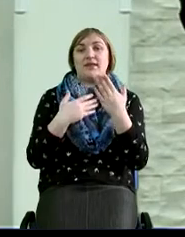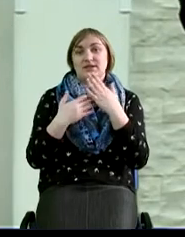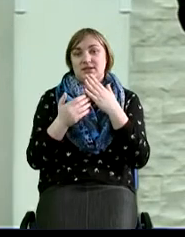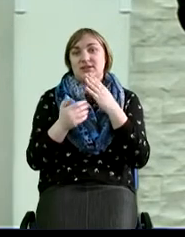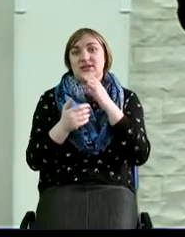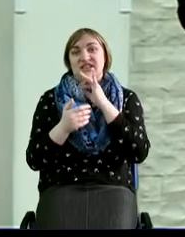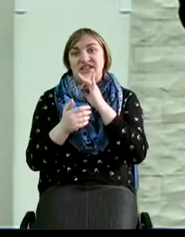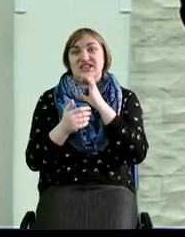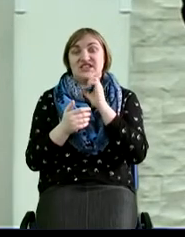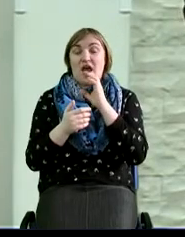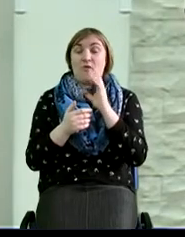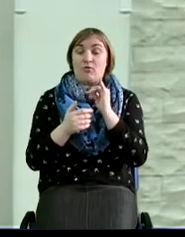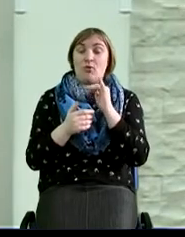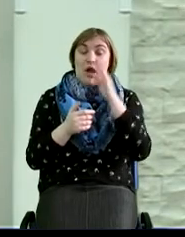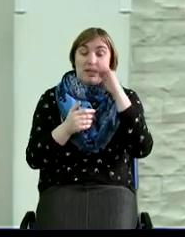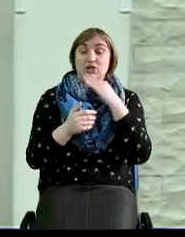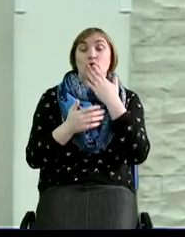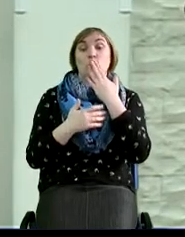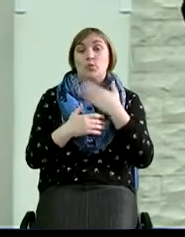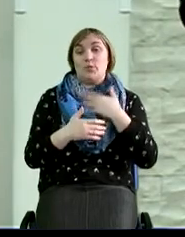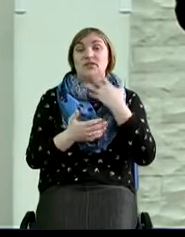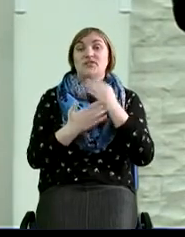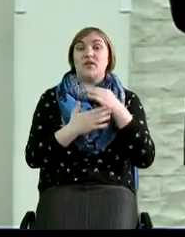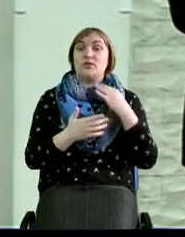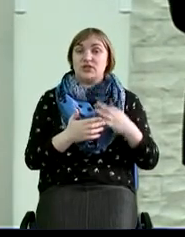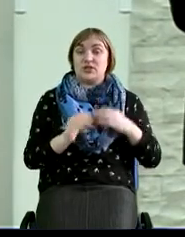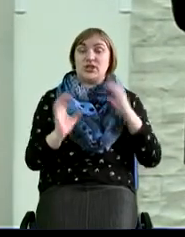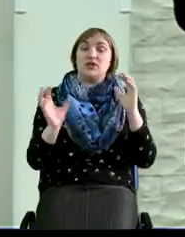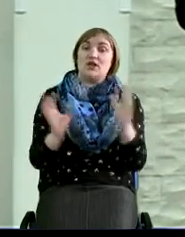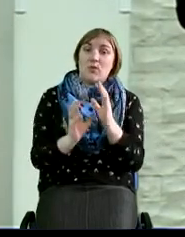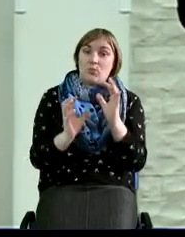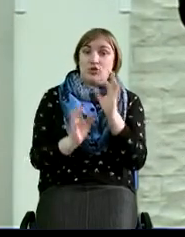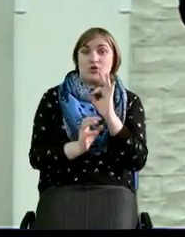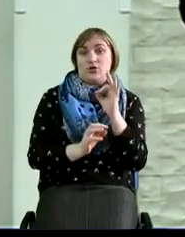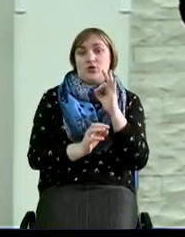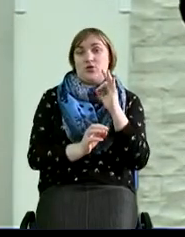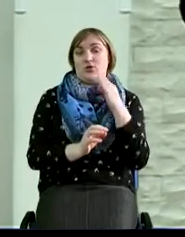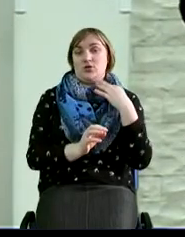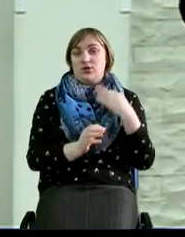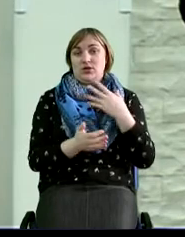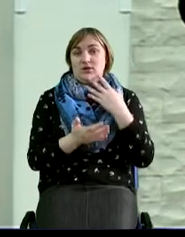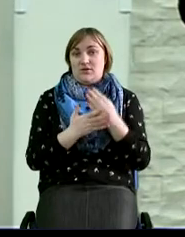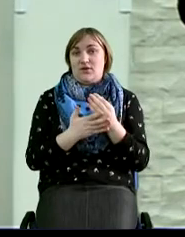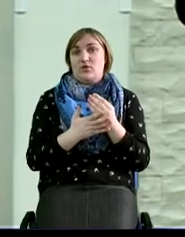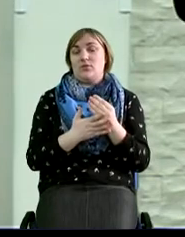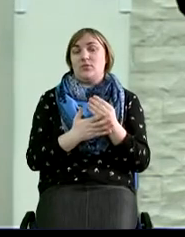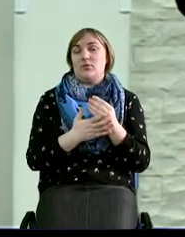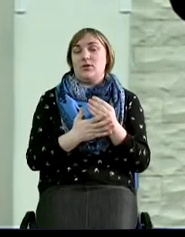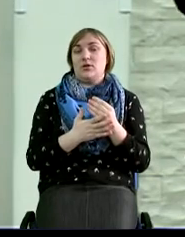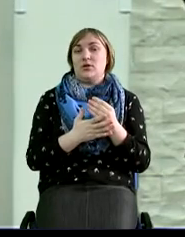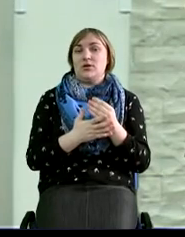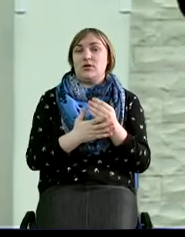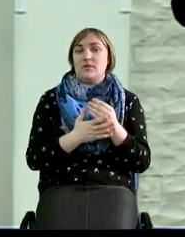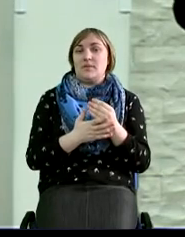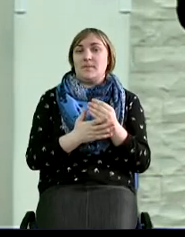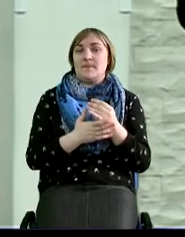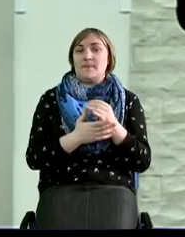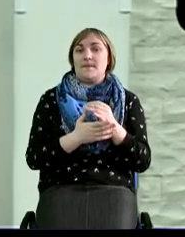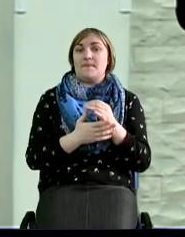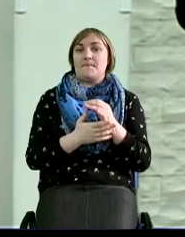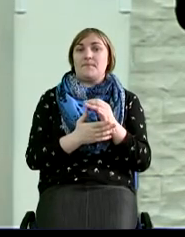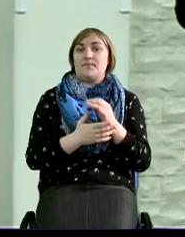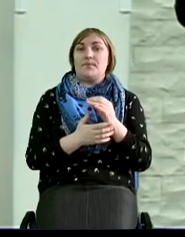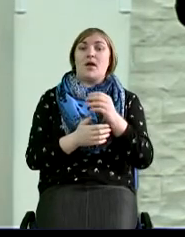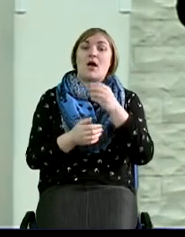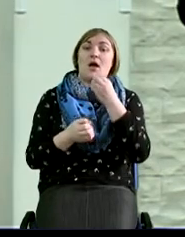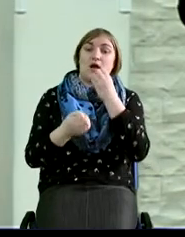видим, что он любил своего сына, что он заботился о нем, что он хорошо на него